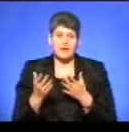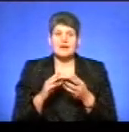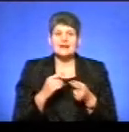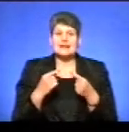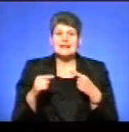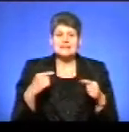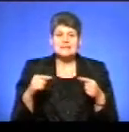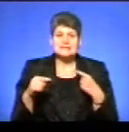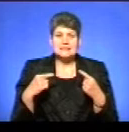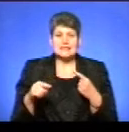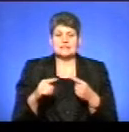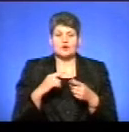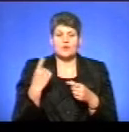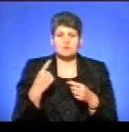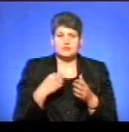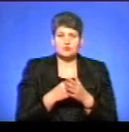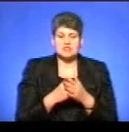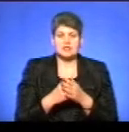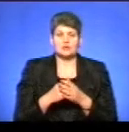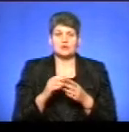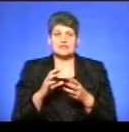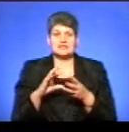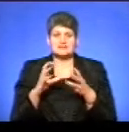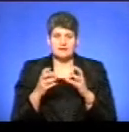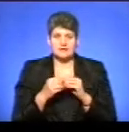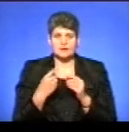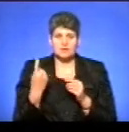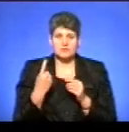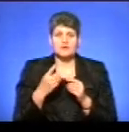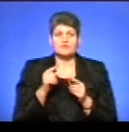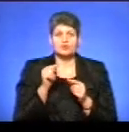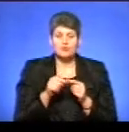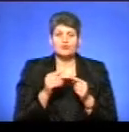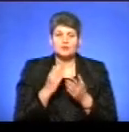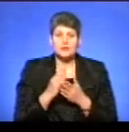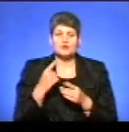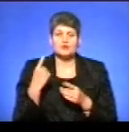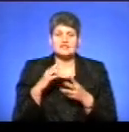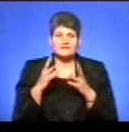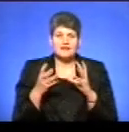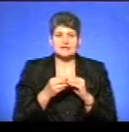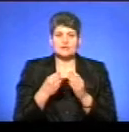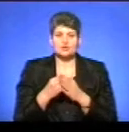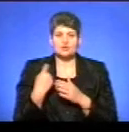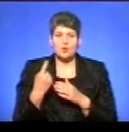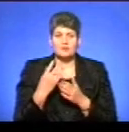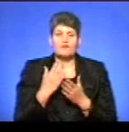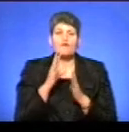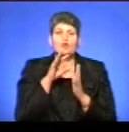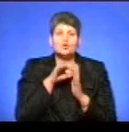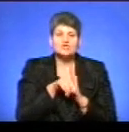обласним бюджетом і зведеним бюджетом області полягає в тому, що зведений бюджет області, він включає в себе